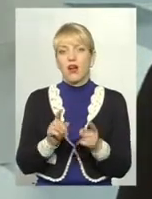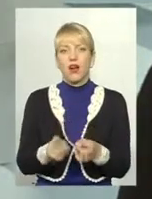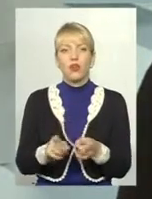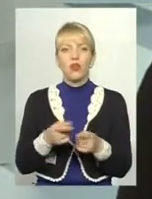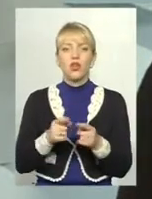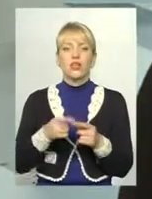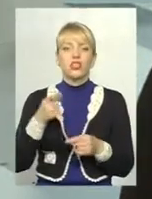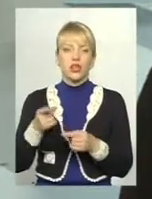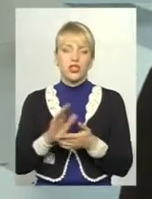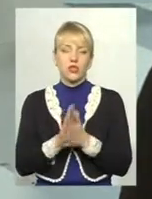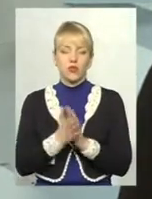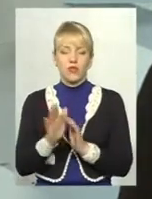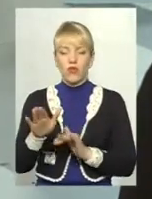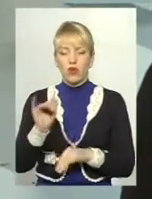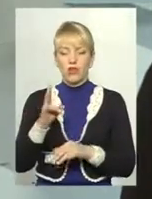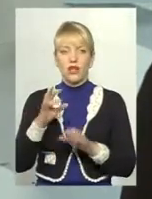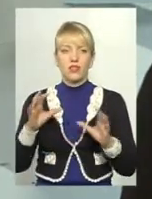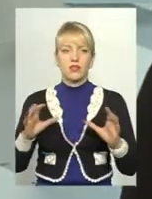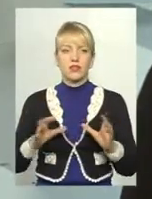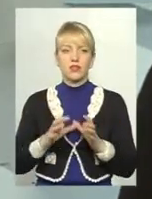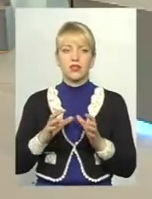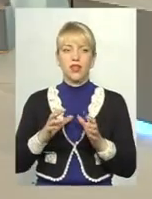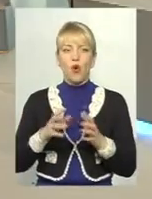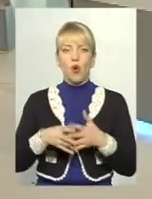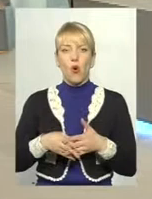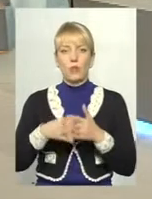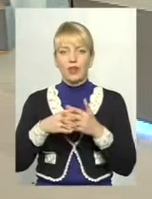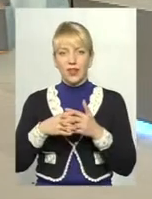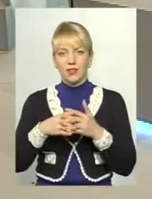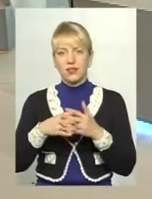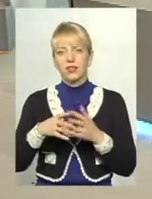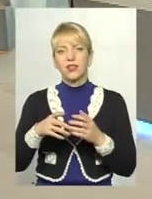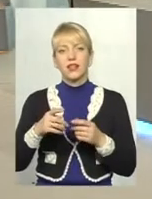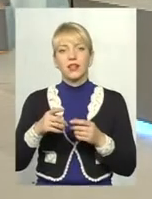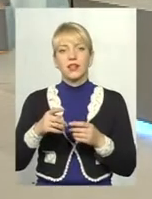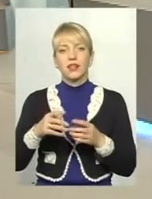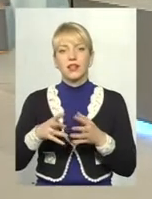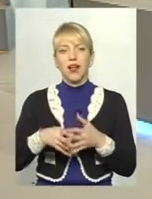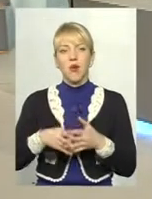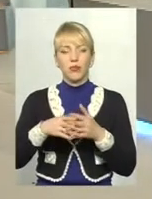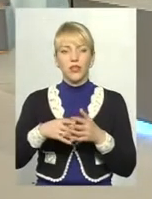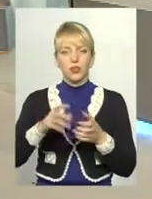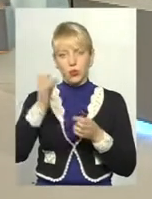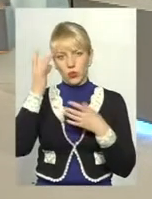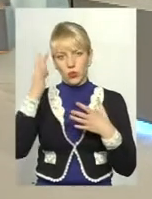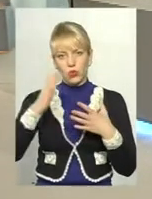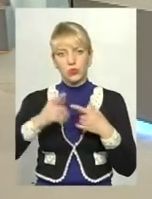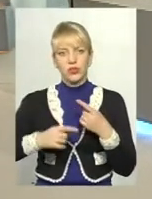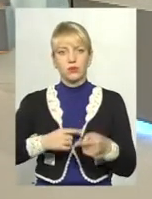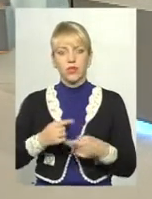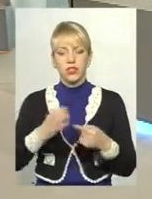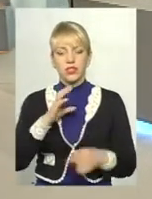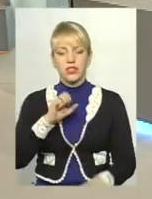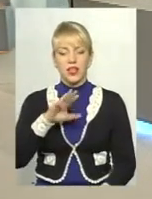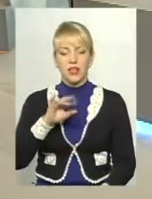договір оренди на об'єкт культурної спадщини. Це є можливим. В Сатанові в цьому році